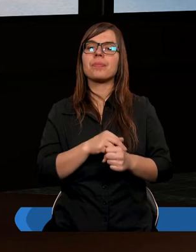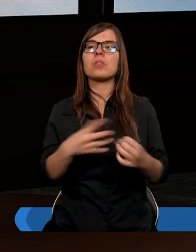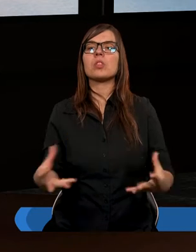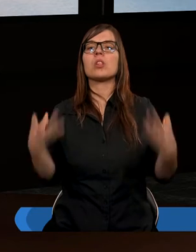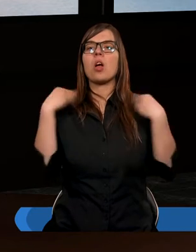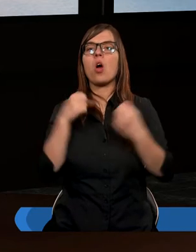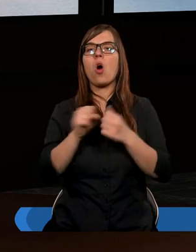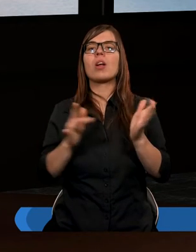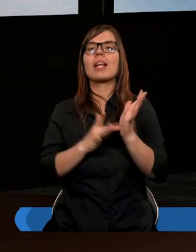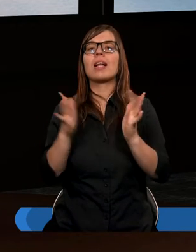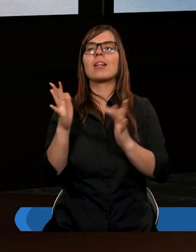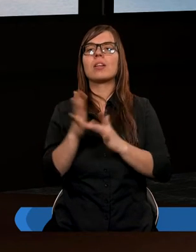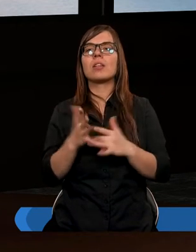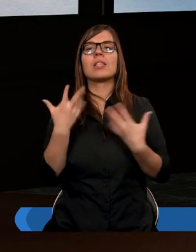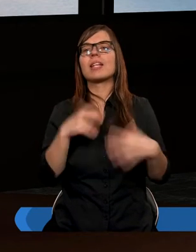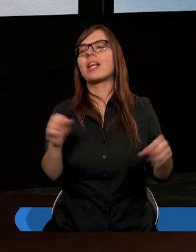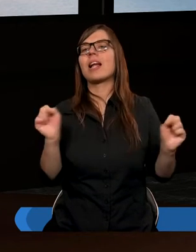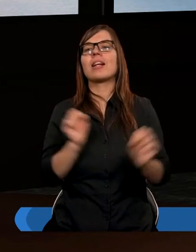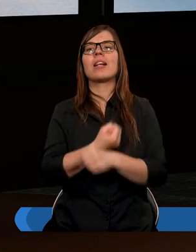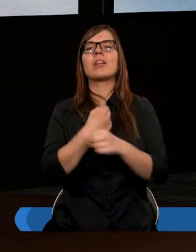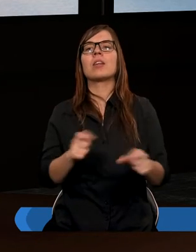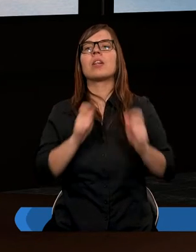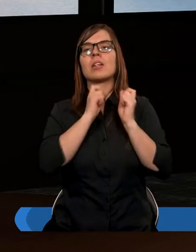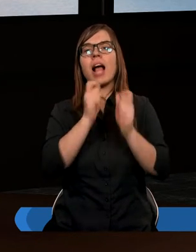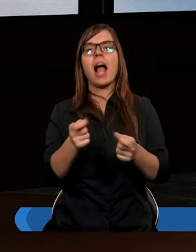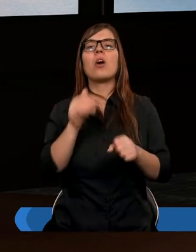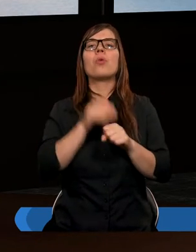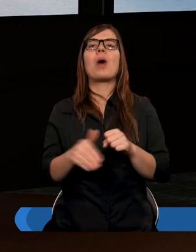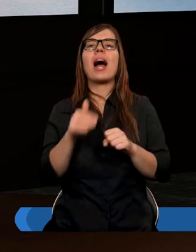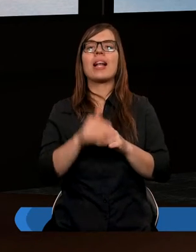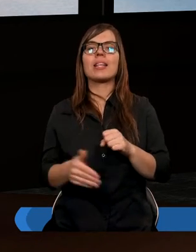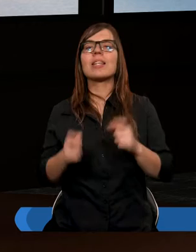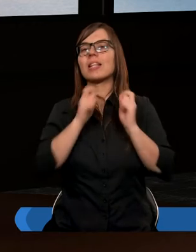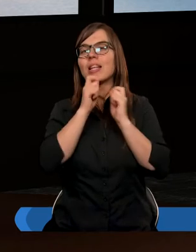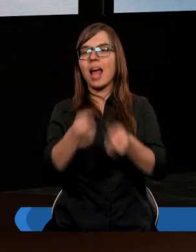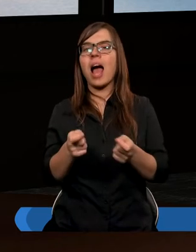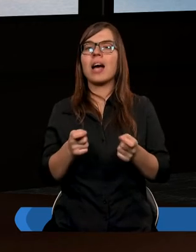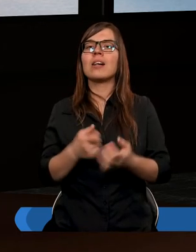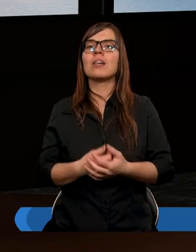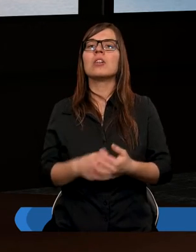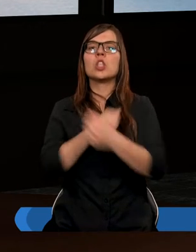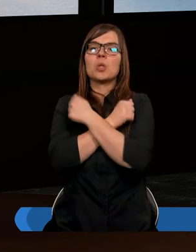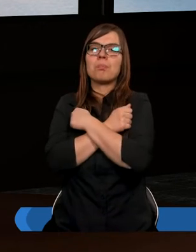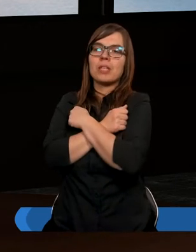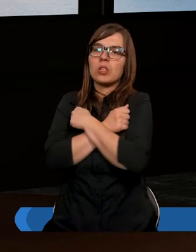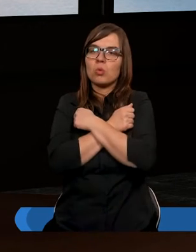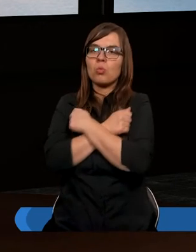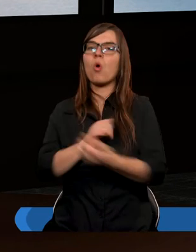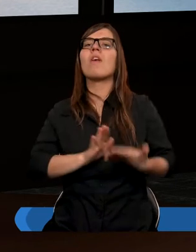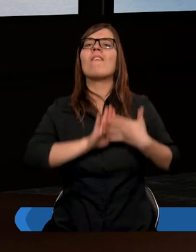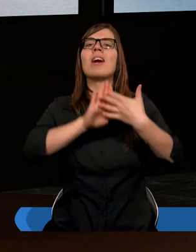otrzymała od Jezusa niesamowity dar łaski, dar miłości,